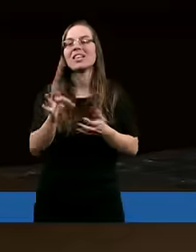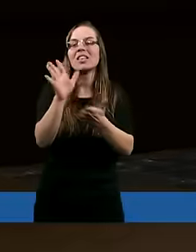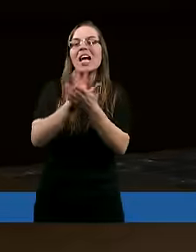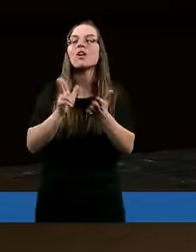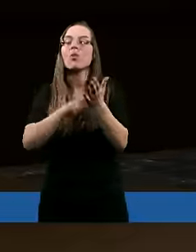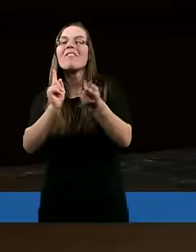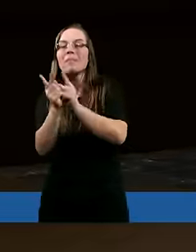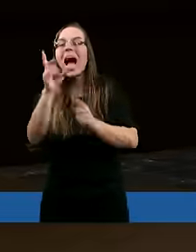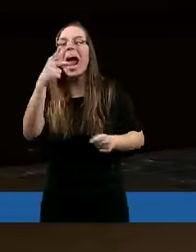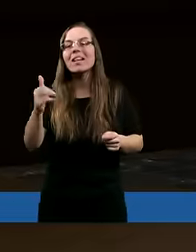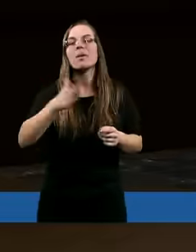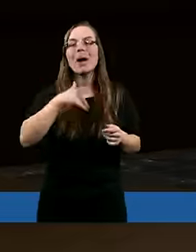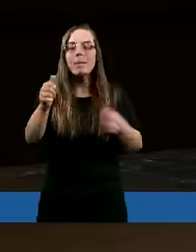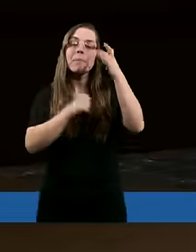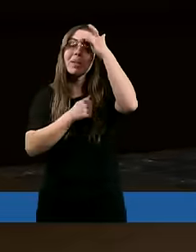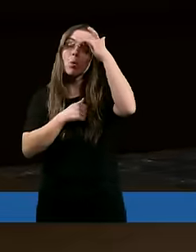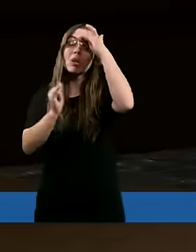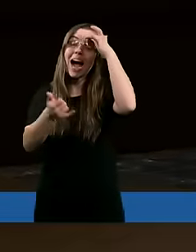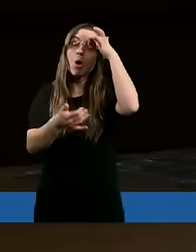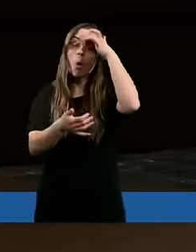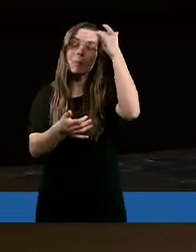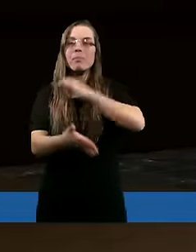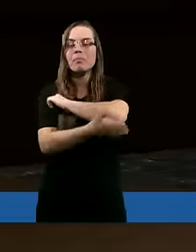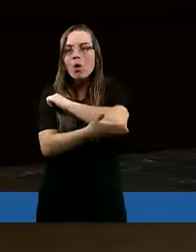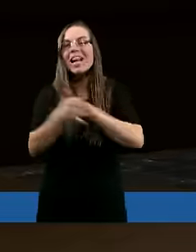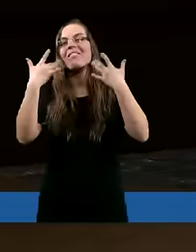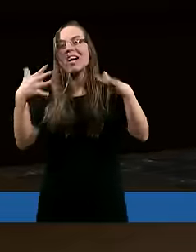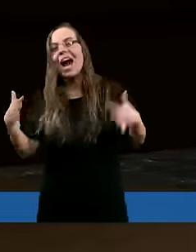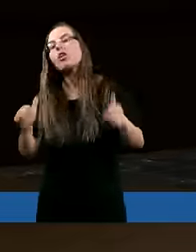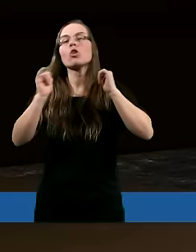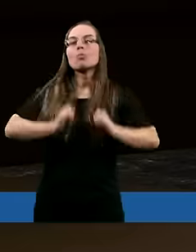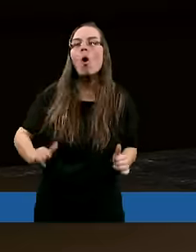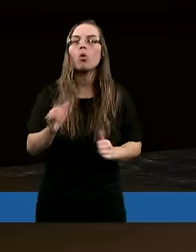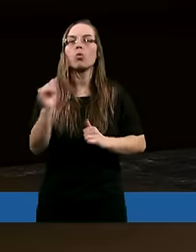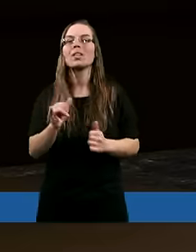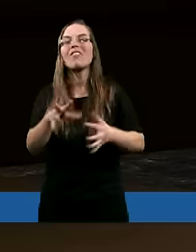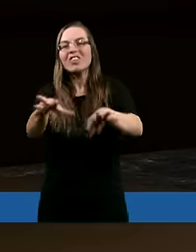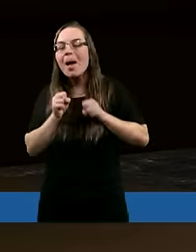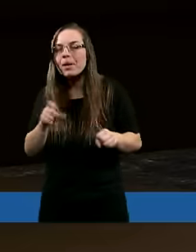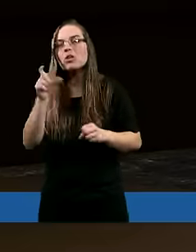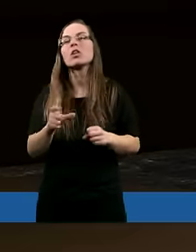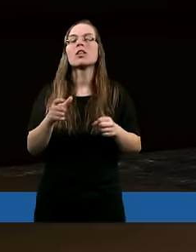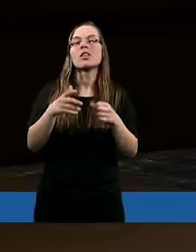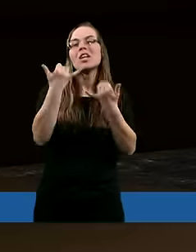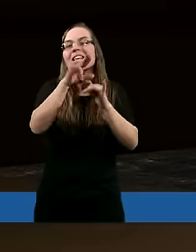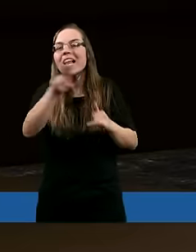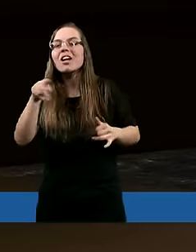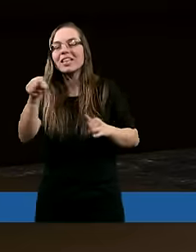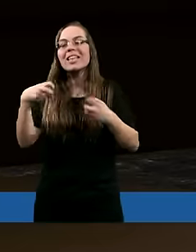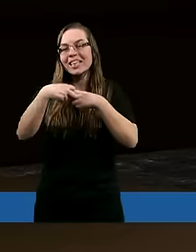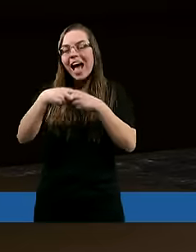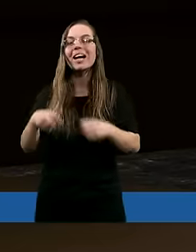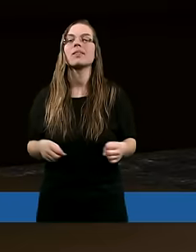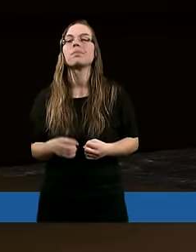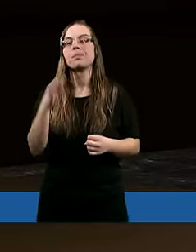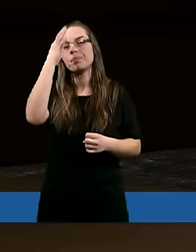wymieniła Halinka, mamy tam miłość jako podstawę, radość, pokój, strzemięźliwość. W sumie dziewięć cech,